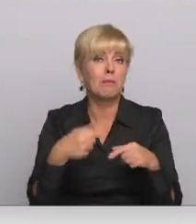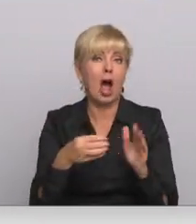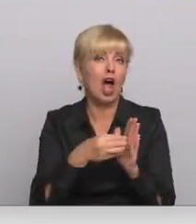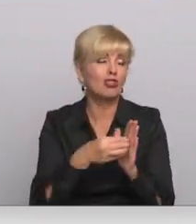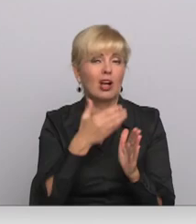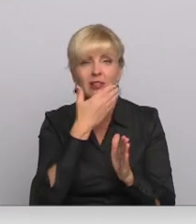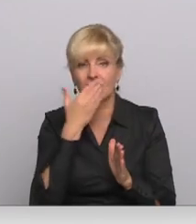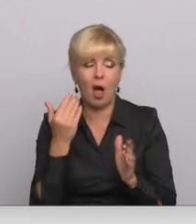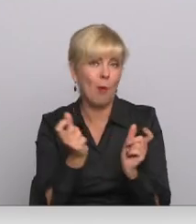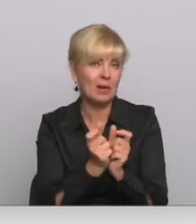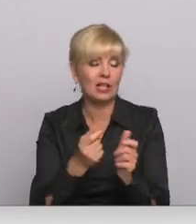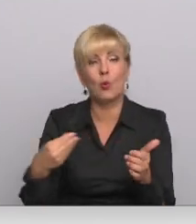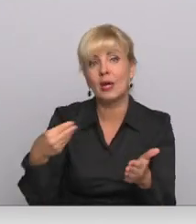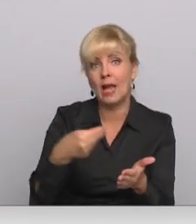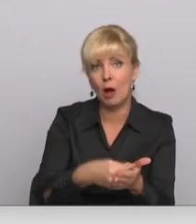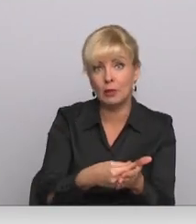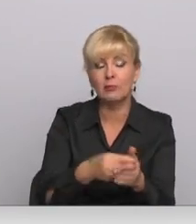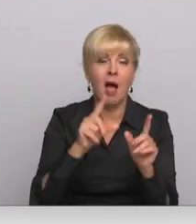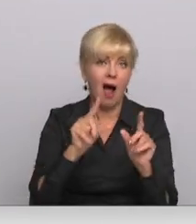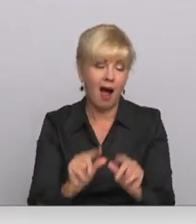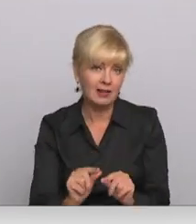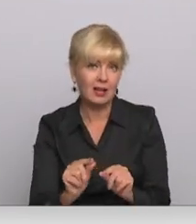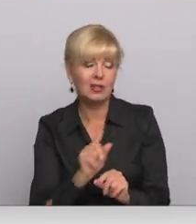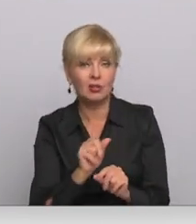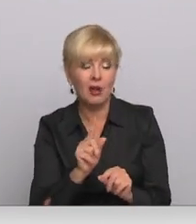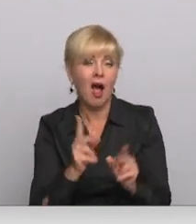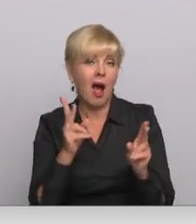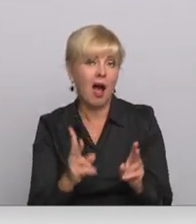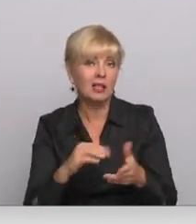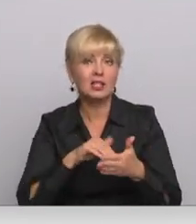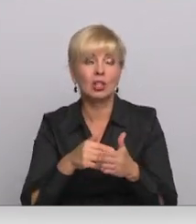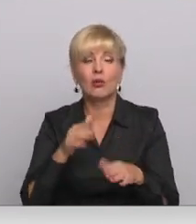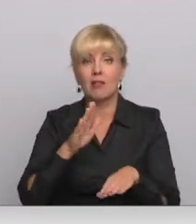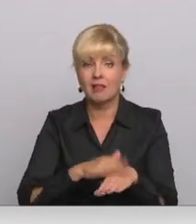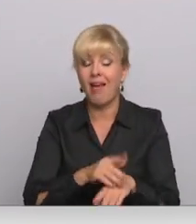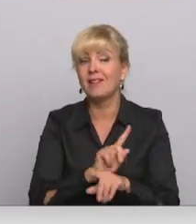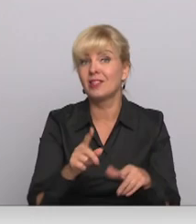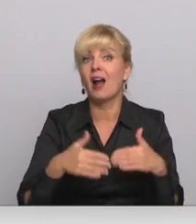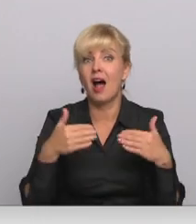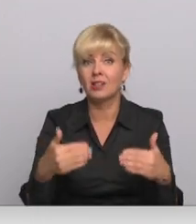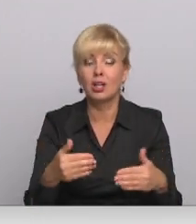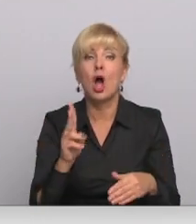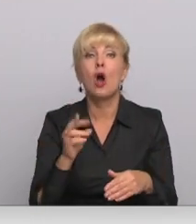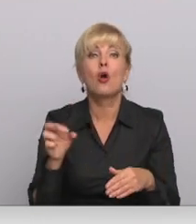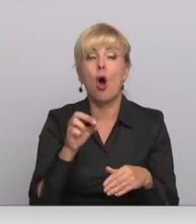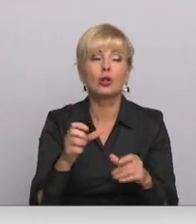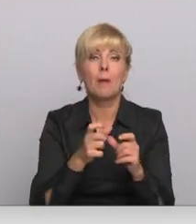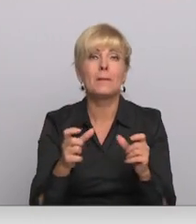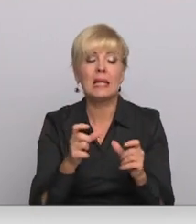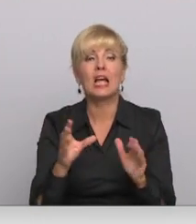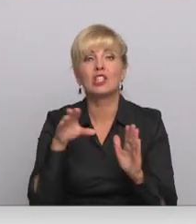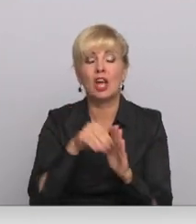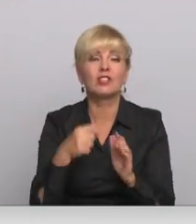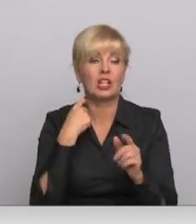iespējams biļetes iegādāties ar atlaidēm, kas ārkārtējā situācijas dēļ ir atcēltas. Kodu biļešu ieviešana Rīgas